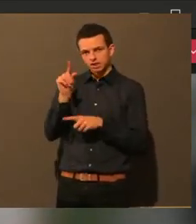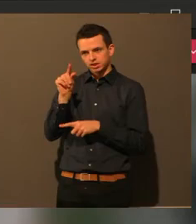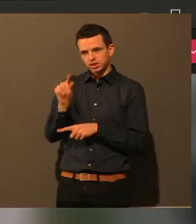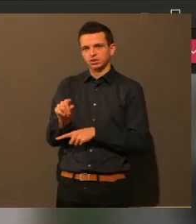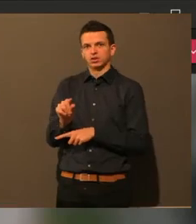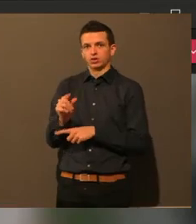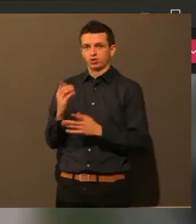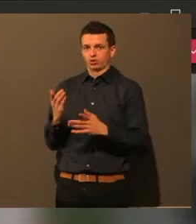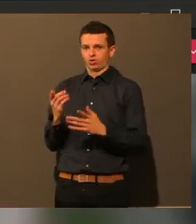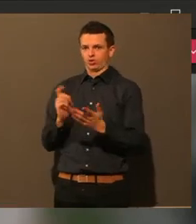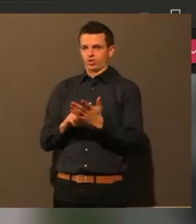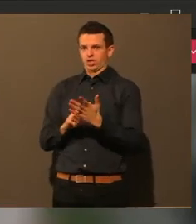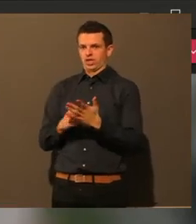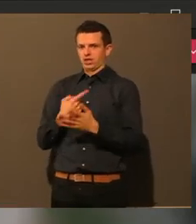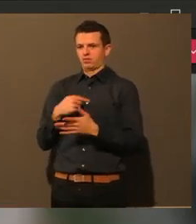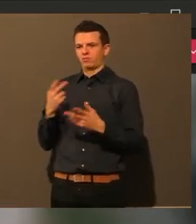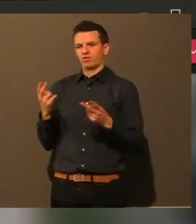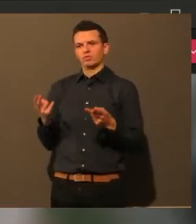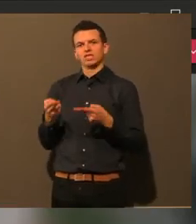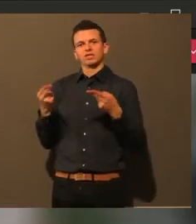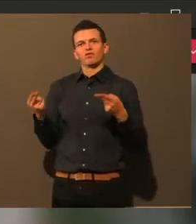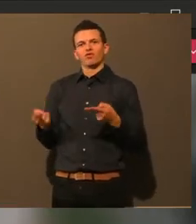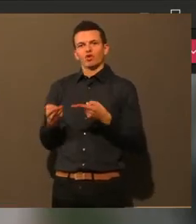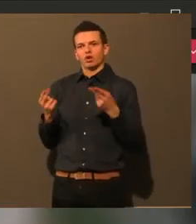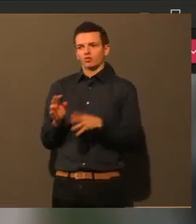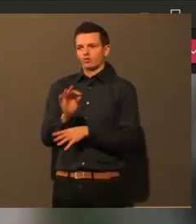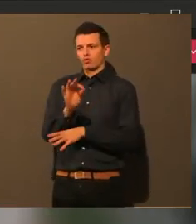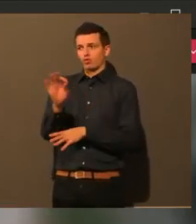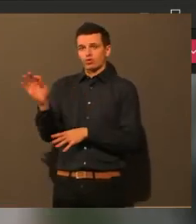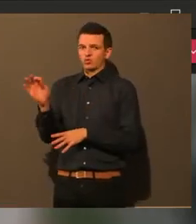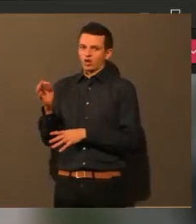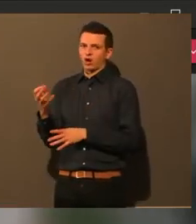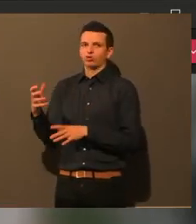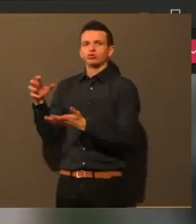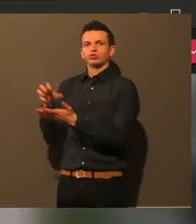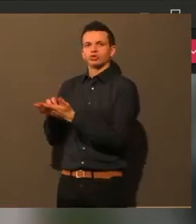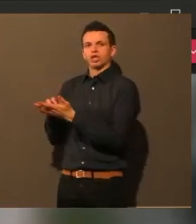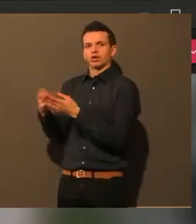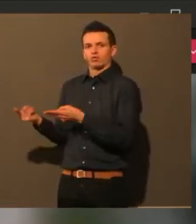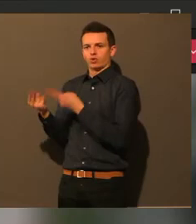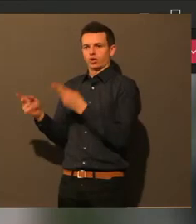sowas fördert und dann auch sowas zur Verfügung stellt. Genau.